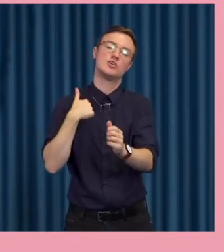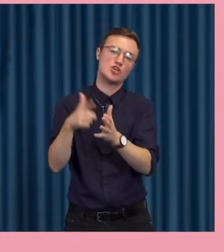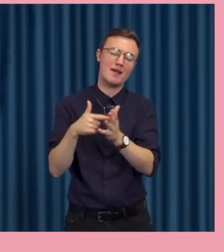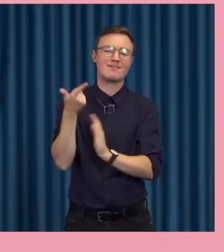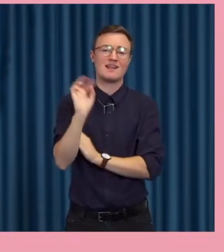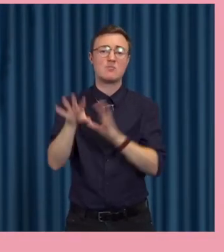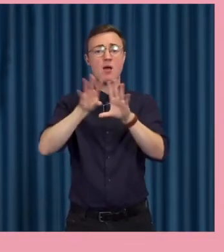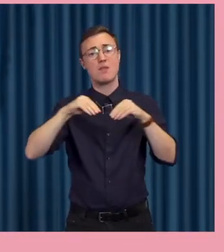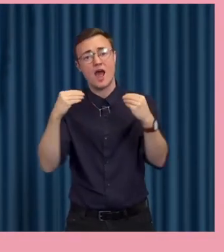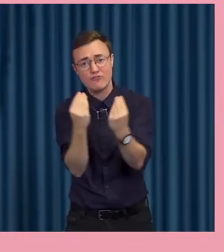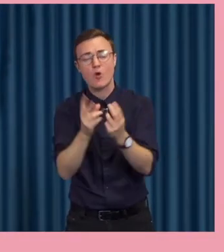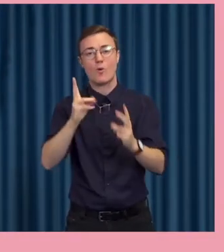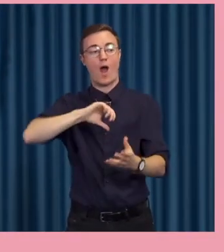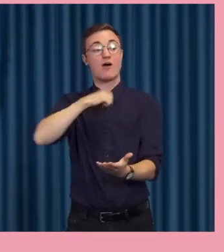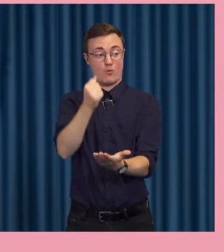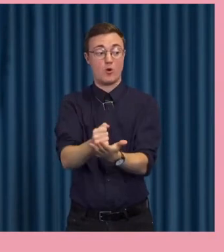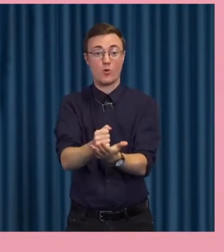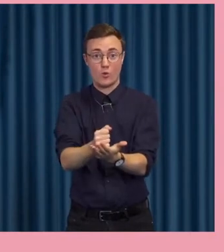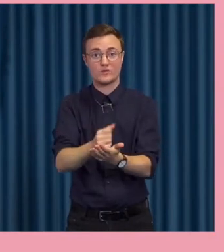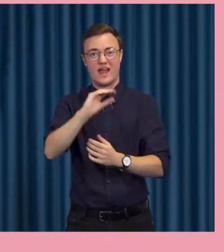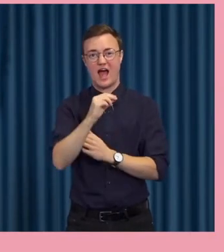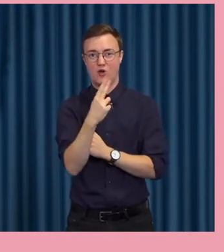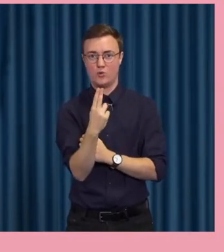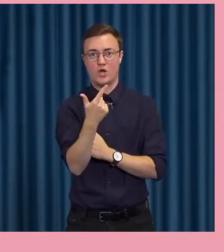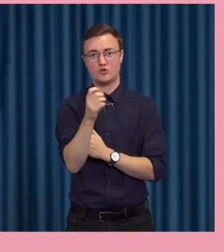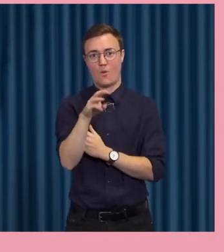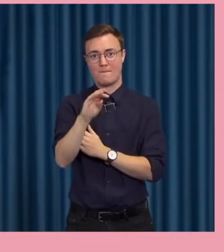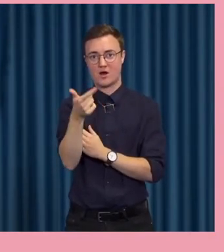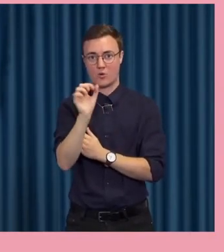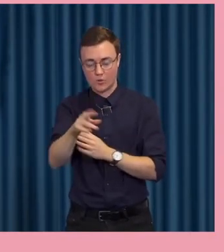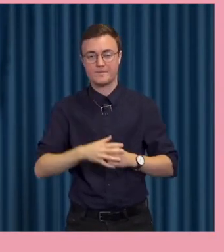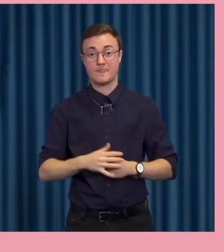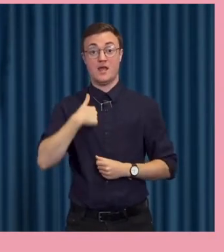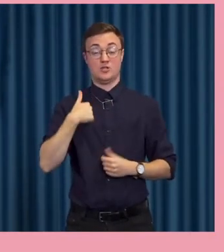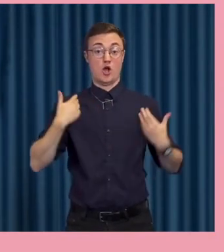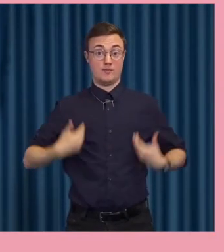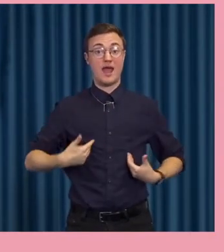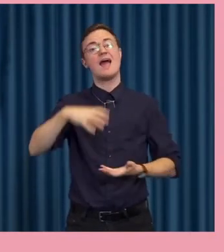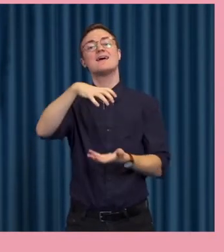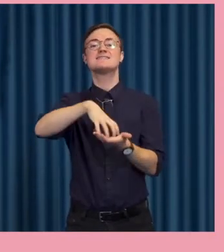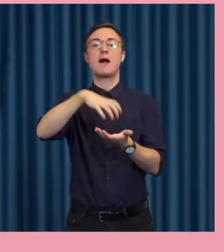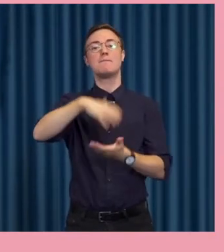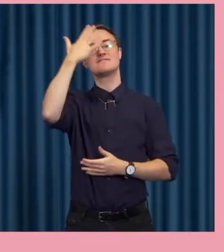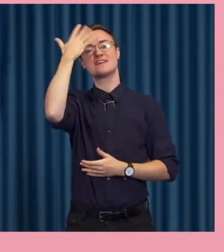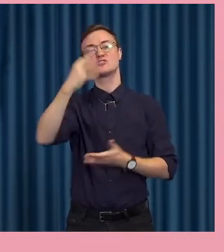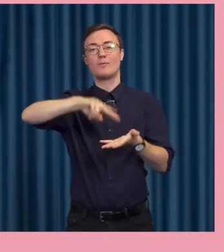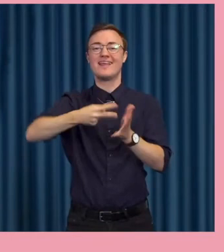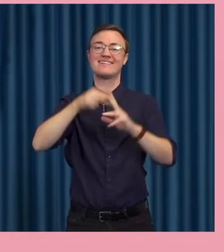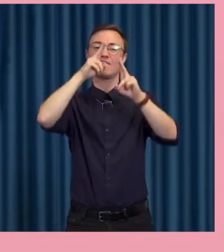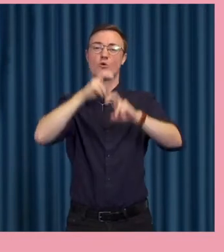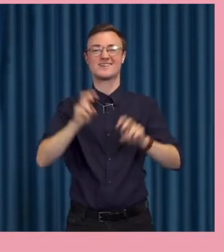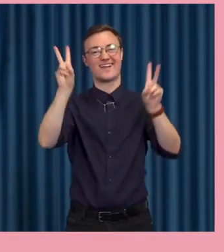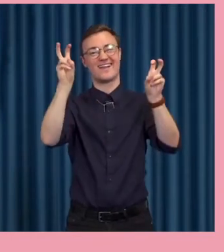och automation. Jag är alltså en samhällsvetenskaplig teknikforskare brukar jag säga. Jag har